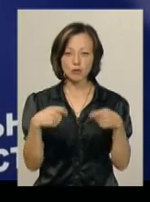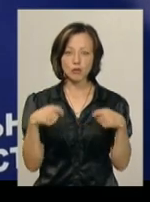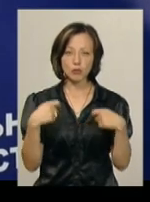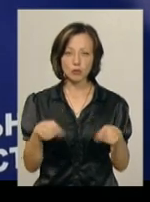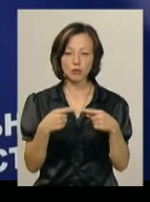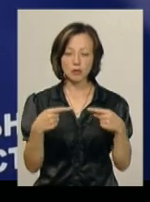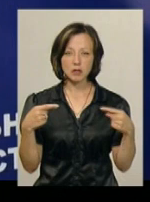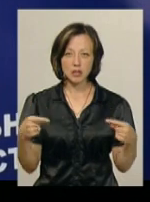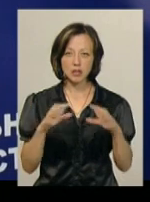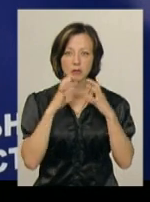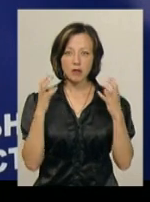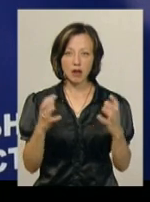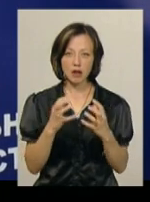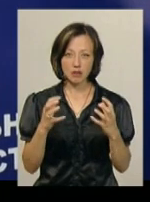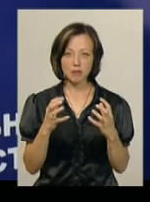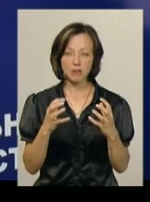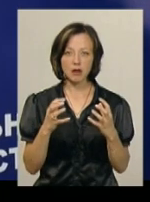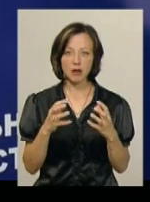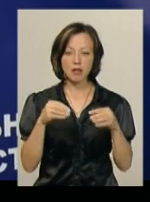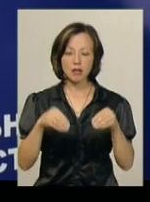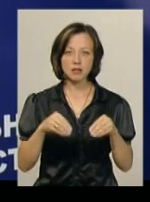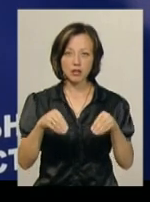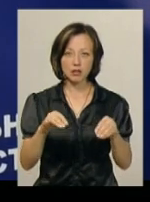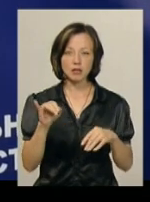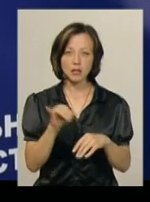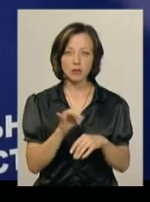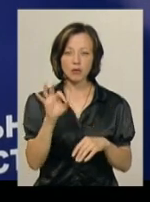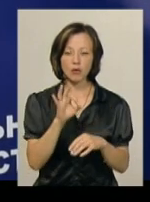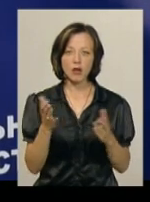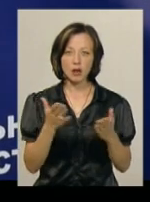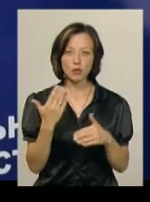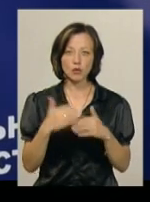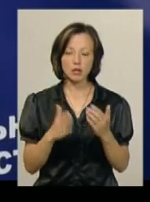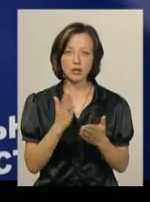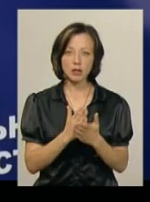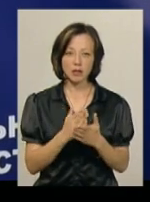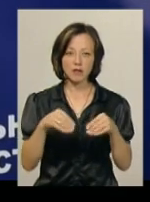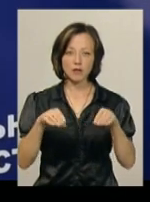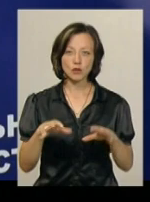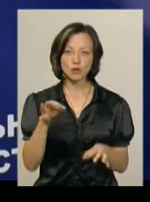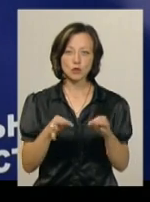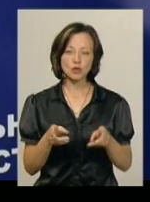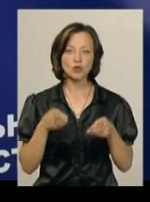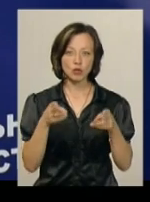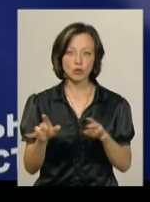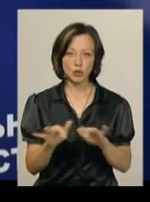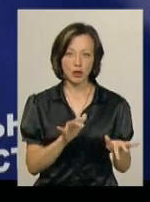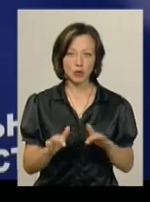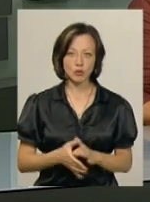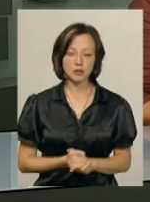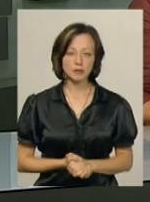наркотичних засобів, їх зберіганням, насадженням, та щодо яких вже є вирока суду щодо їх злочинної діяльності.